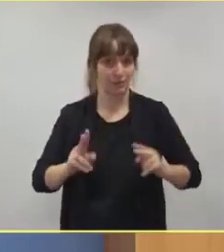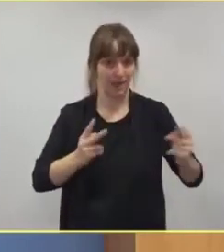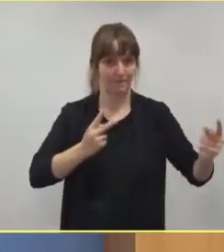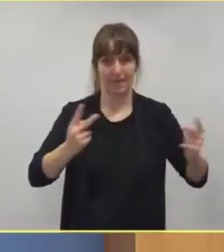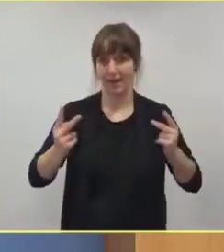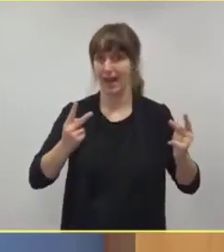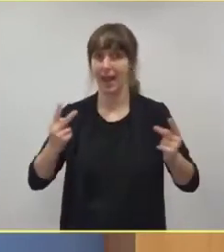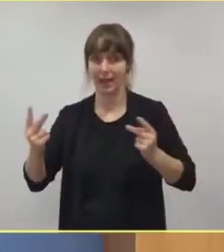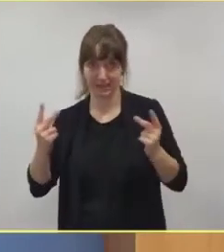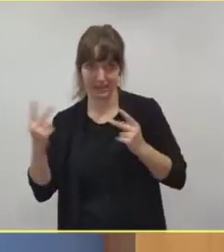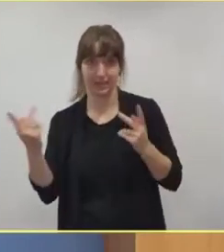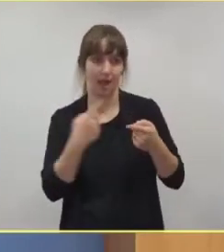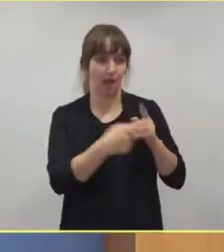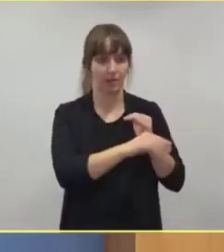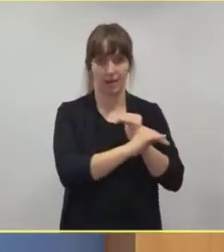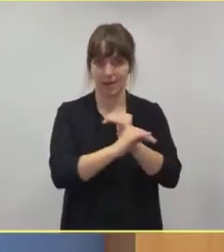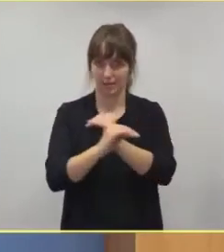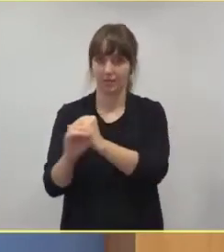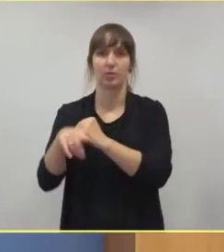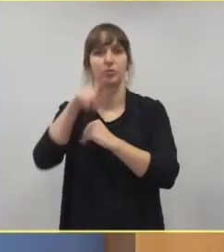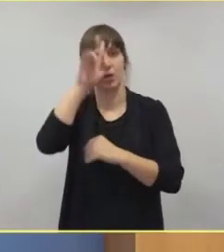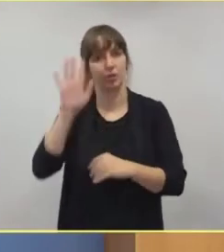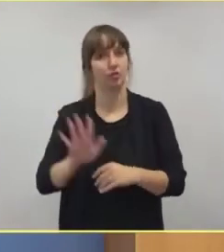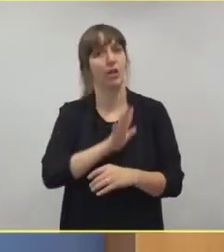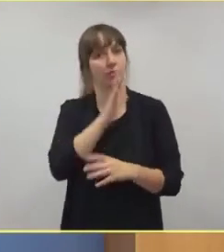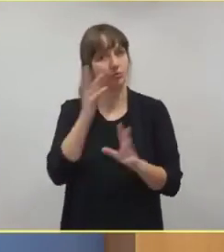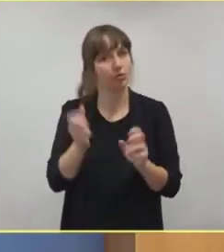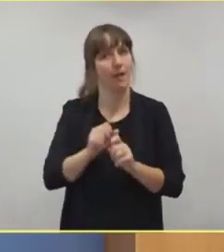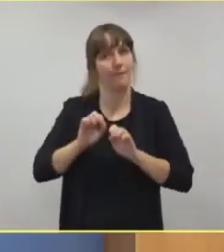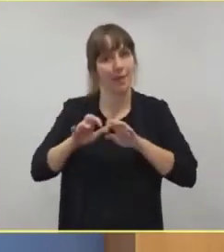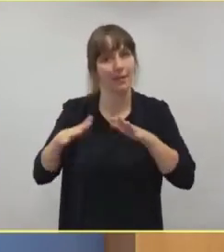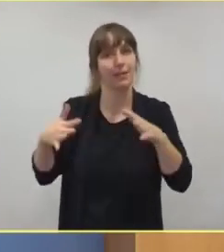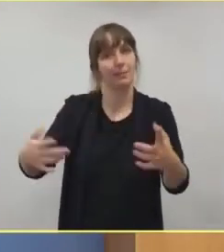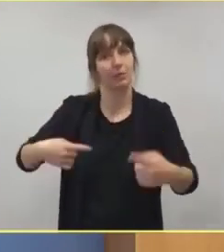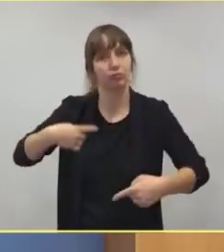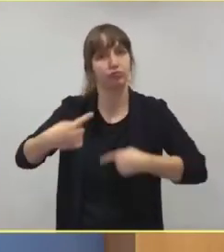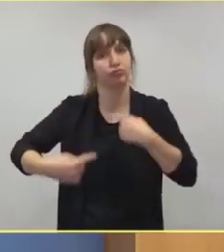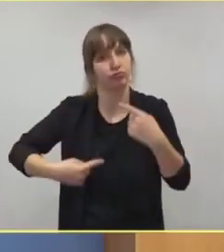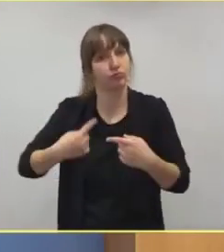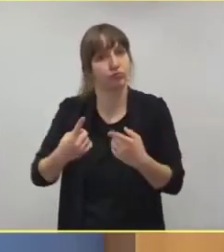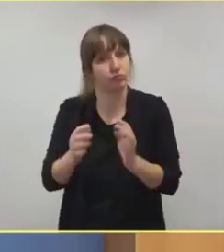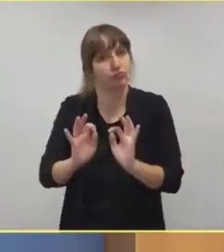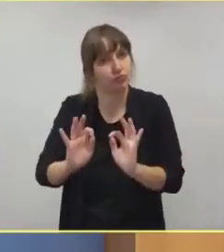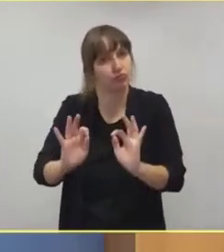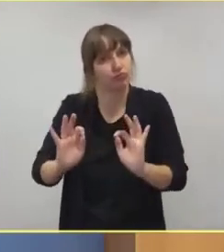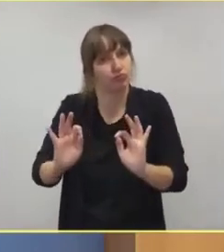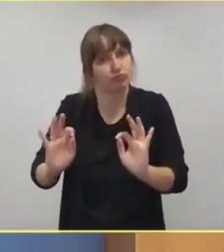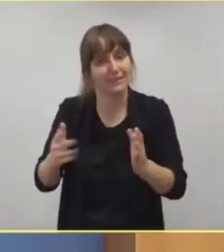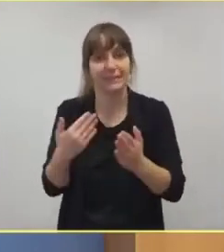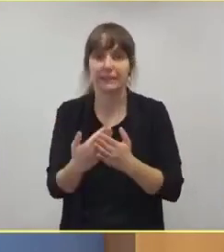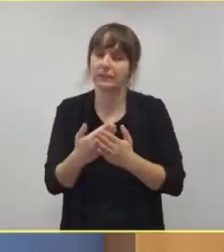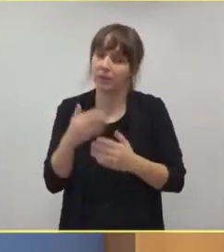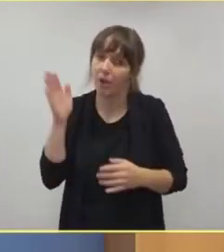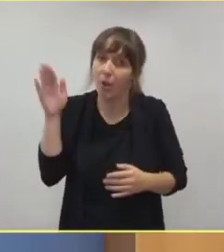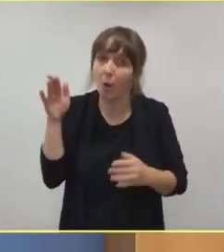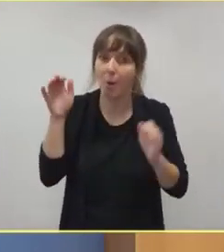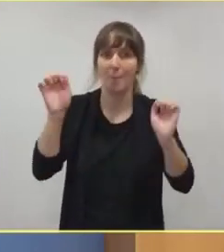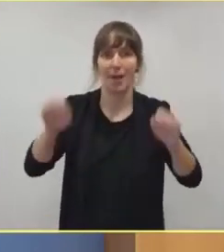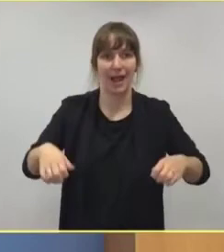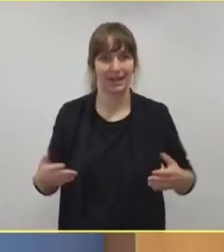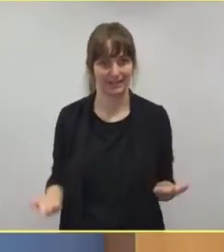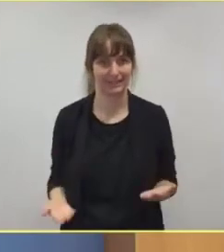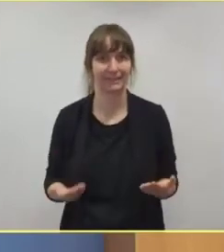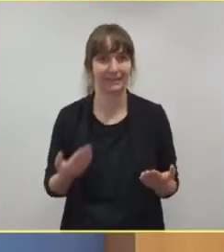durch die Pandemie durchgegangen. Das ist auch nochmal hier an dieser Stelle, man soll auch wirklich mal loben. Das hat auch einen